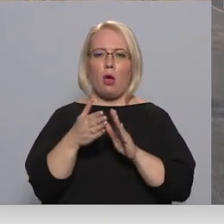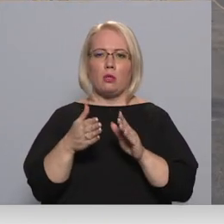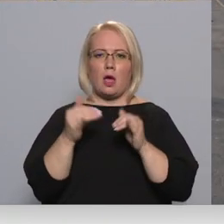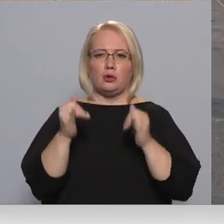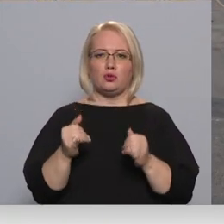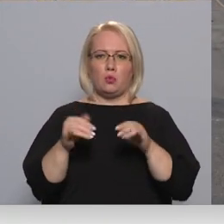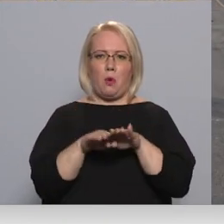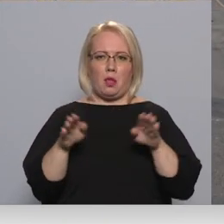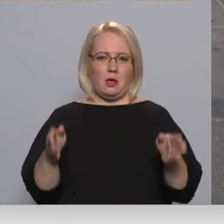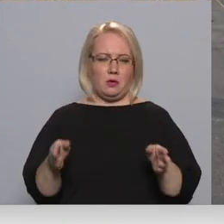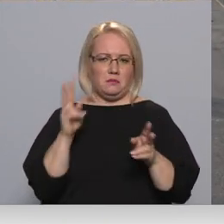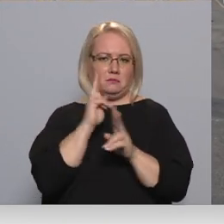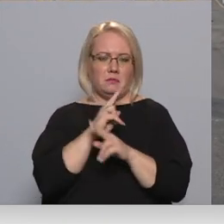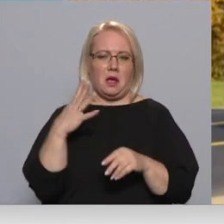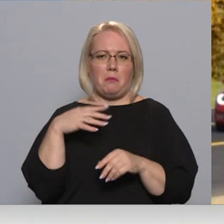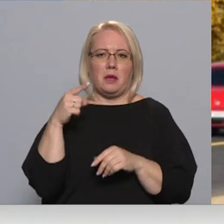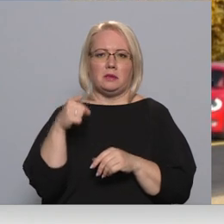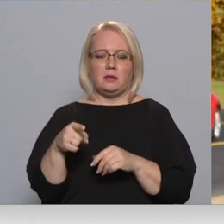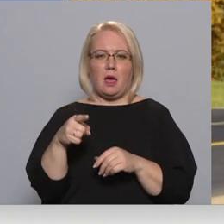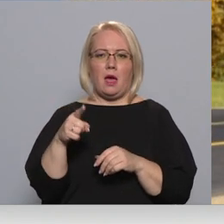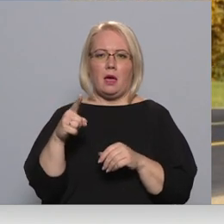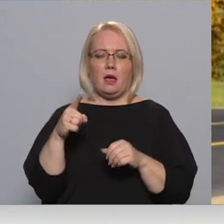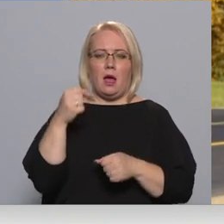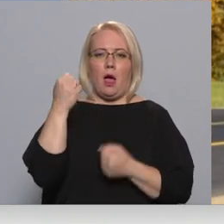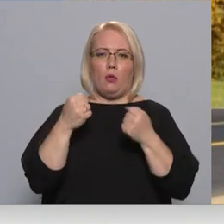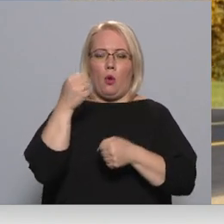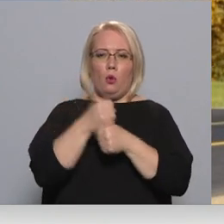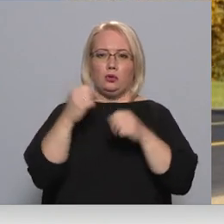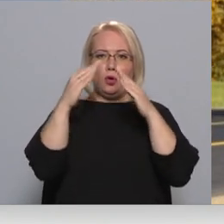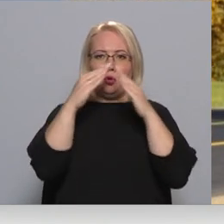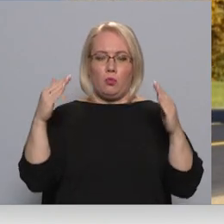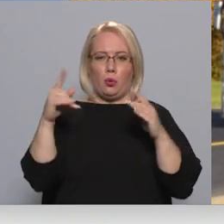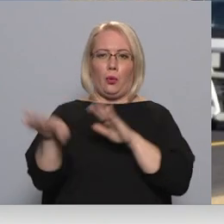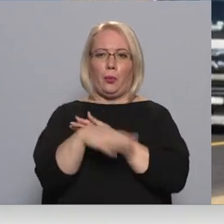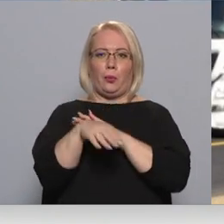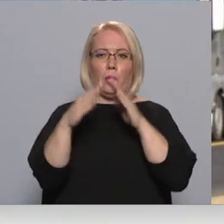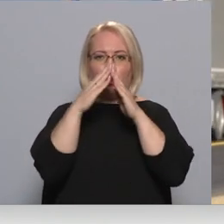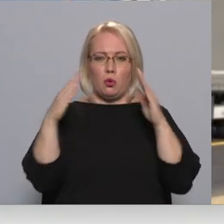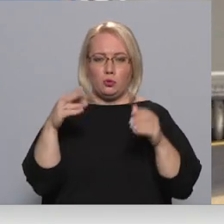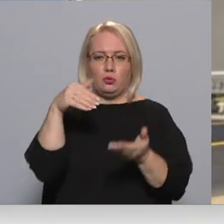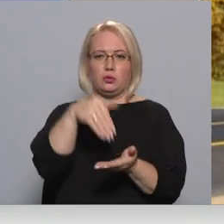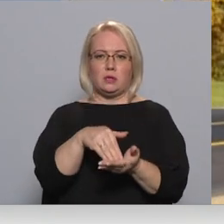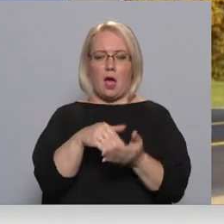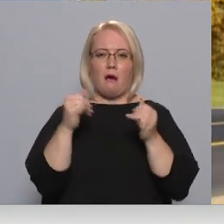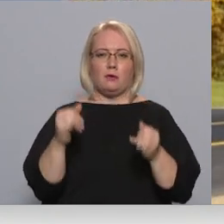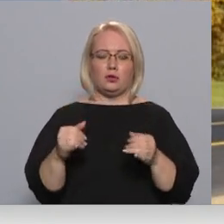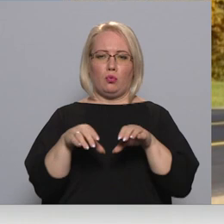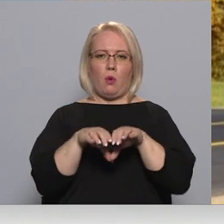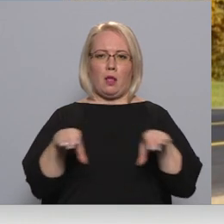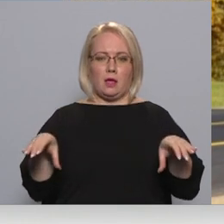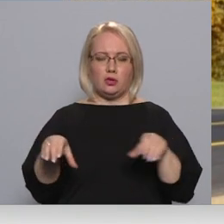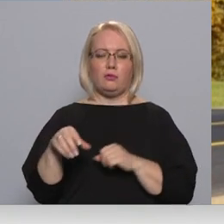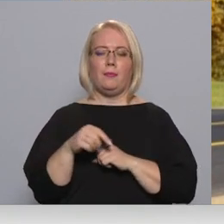šokā. Kāda iemesla dēļ, ja šeit ir autos zem jumta, tur zem klajas debes ir šis soliņš. Šāda tendence